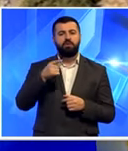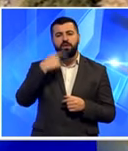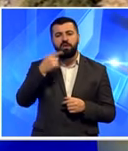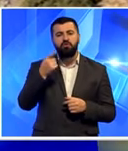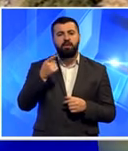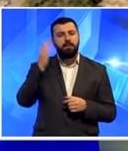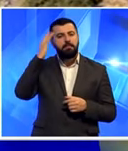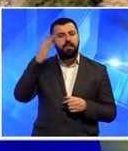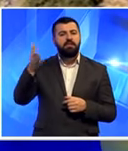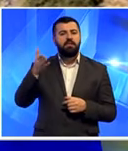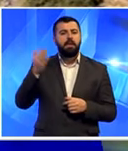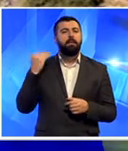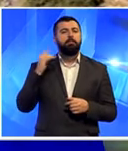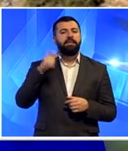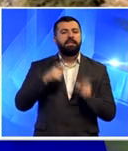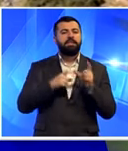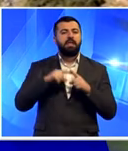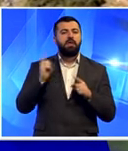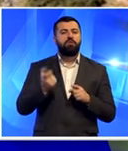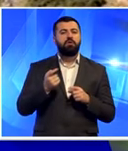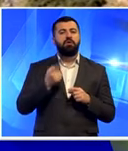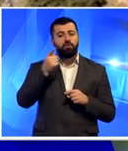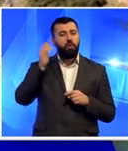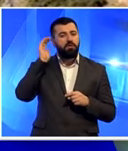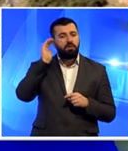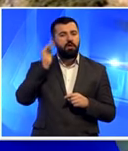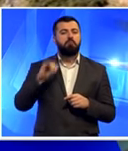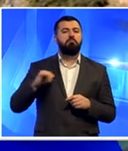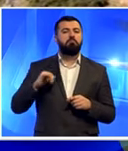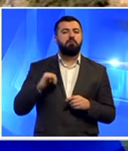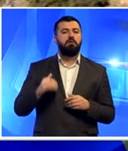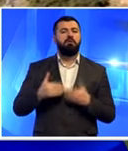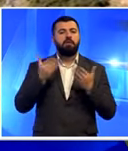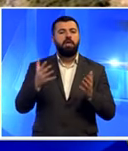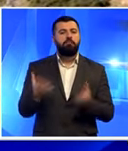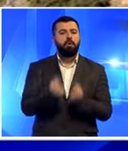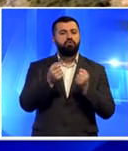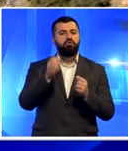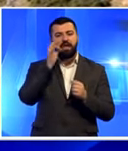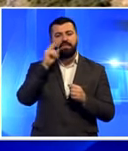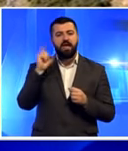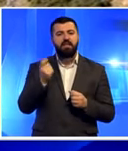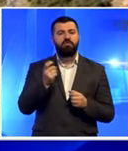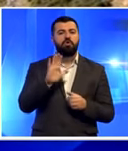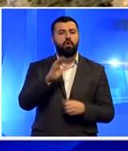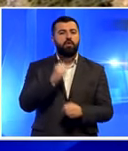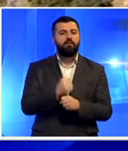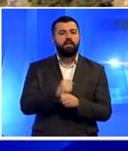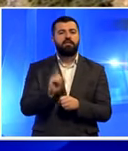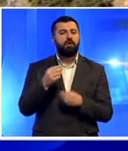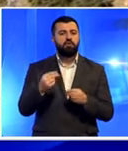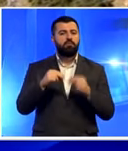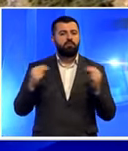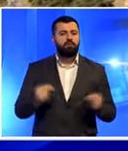Prvo njegovim riječima zabrinjava činjenica da je ministar Stijović, uprko s tim saznanjima, odlučio da pruži javnu podršku Careviću i